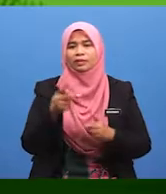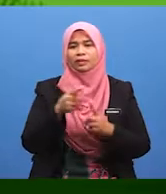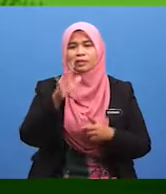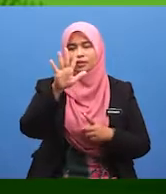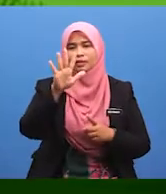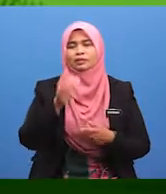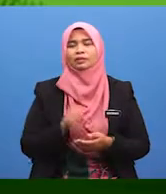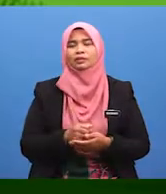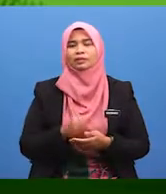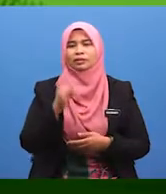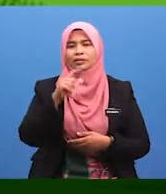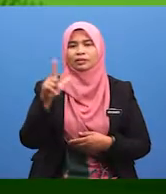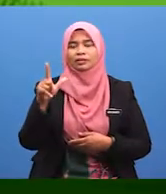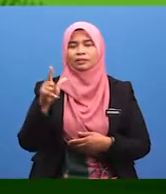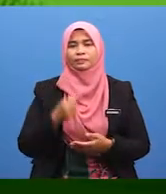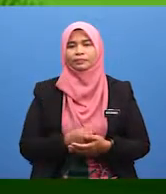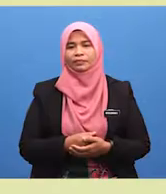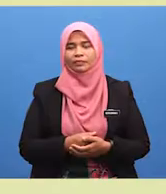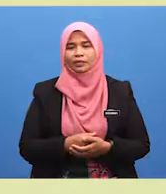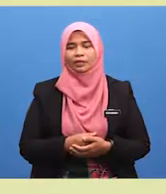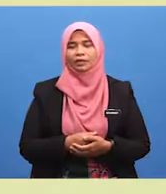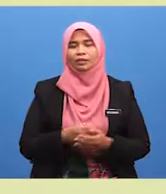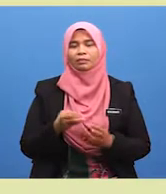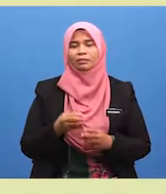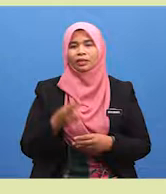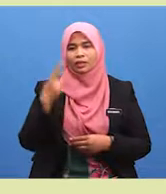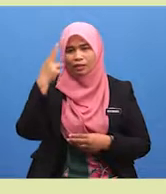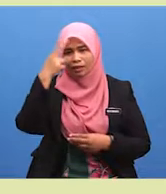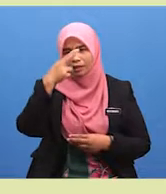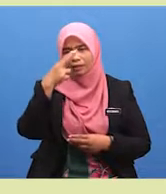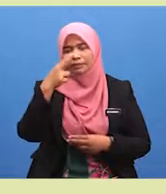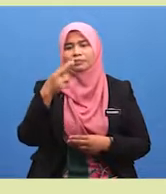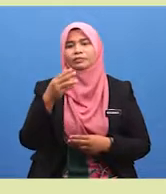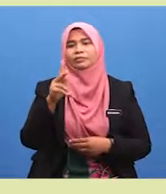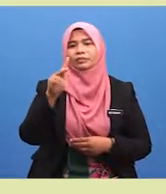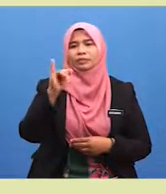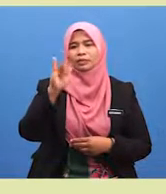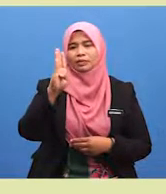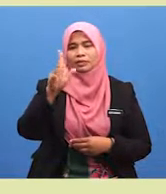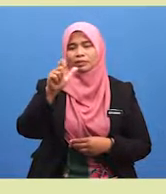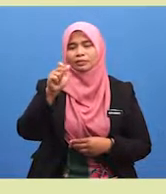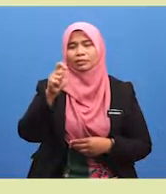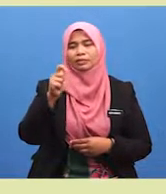Perkara yang kelima ialah menghadap qiblah.